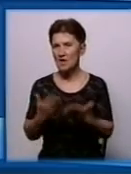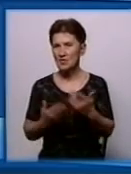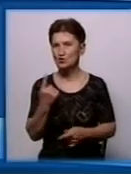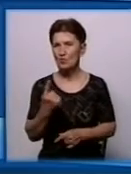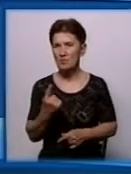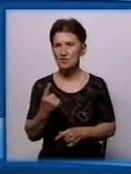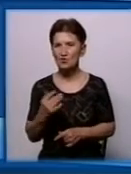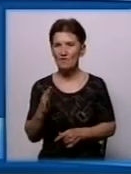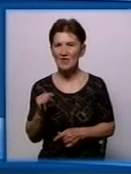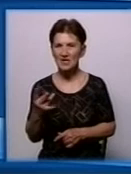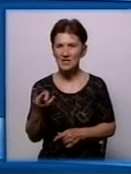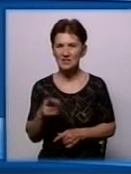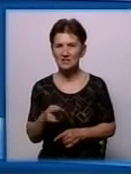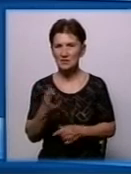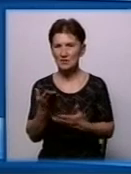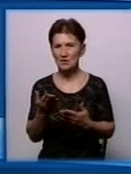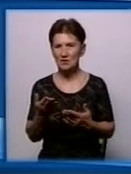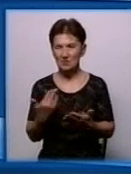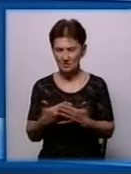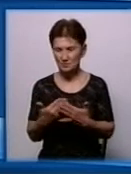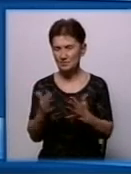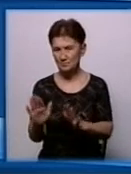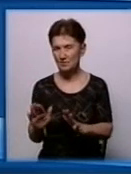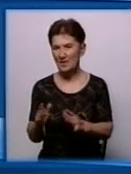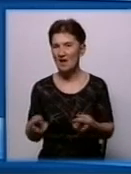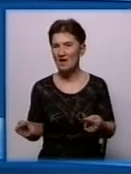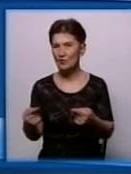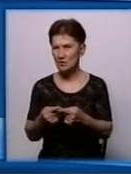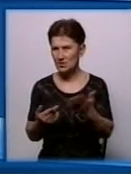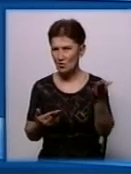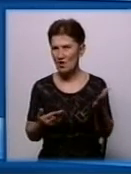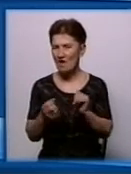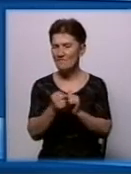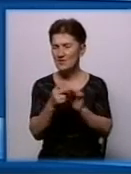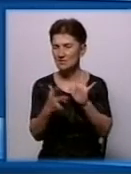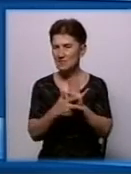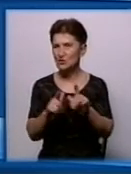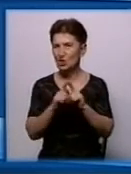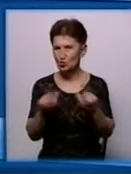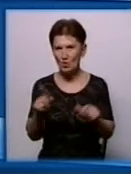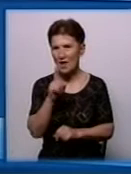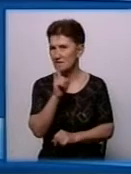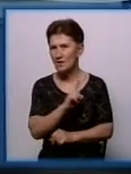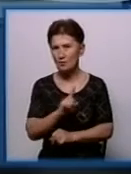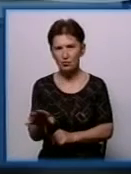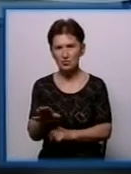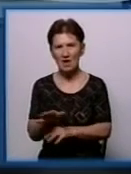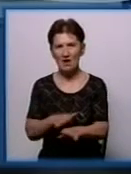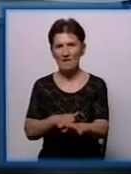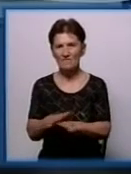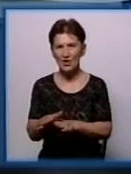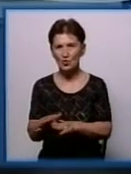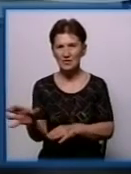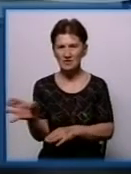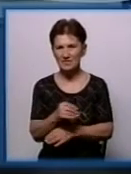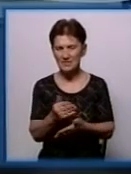в конкретній 18 школі не буде виконано усі приписи, які вони повинні були зробити,